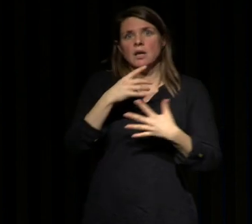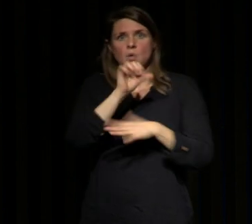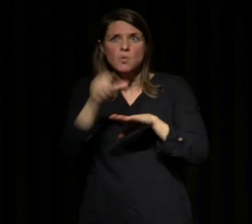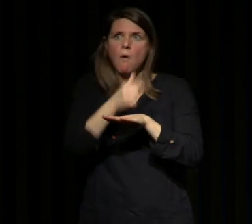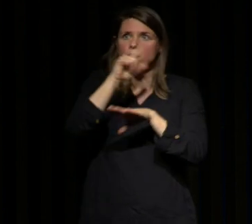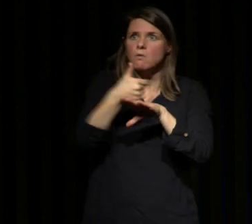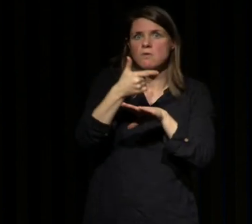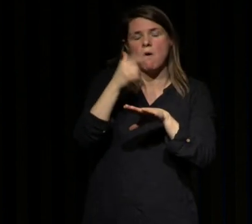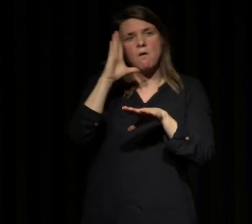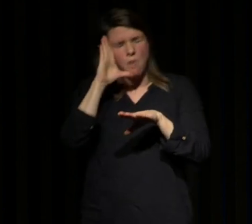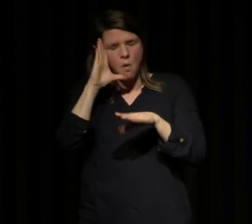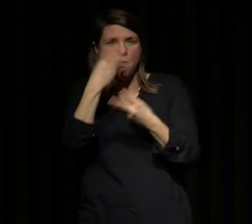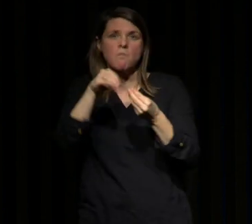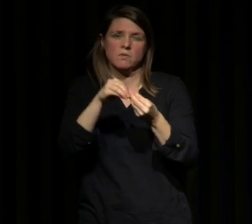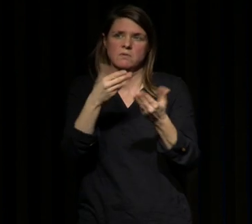sommeil en plus